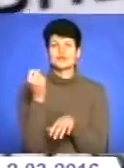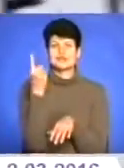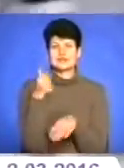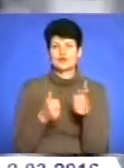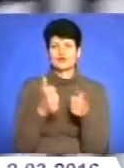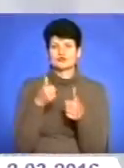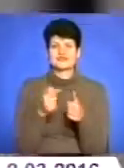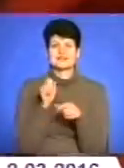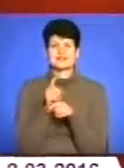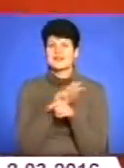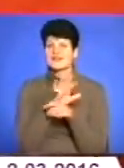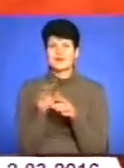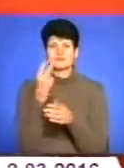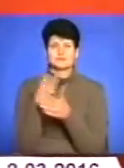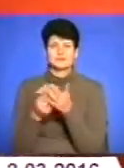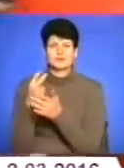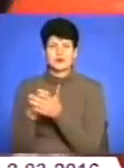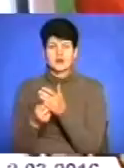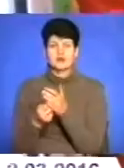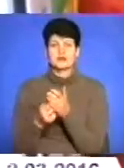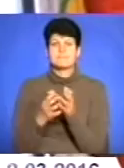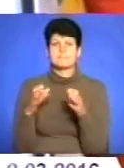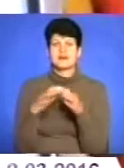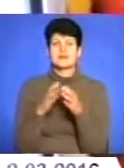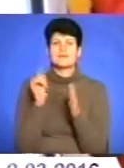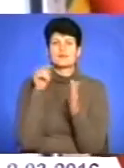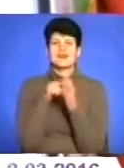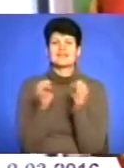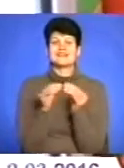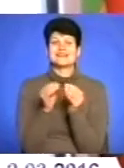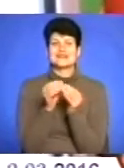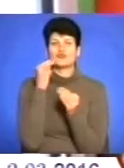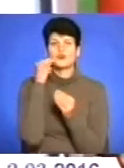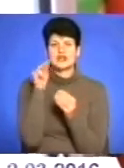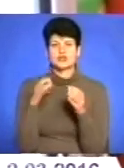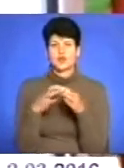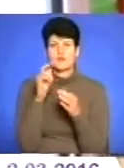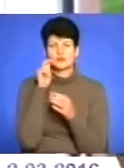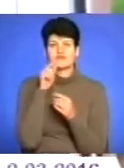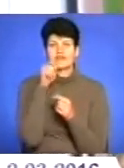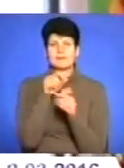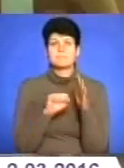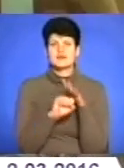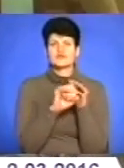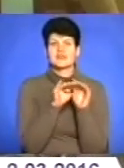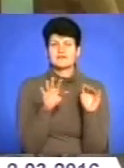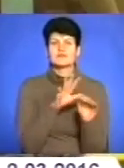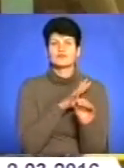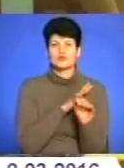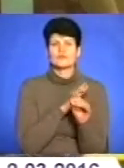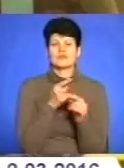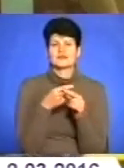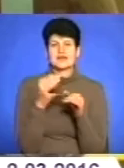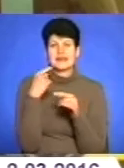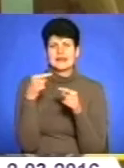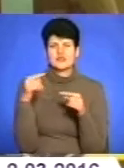завдань, не поступалися професійним бригадам та потрапили у десятку найкращих команд України. У них базовий рівень був і всі інші знання тільки нашуровувалися